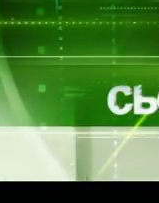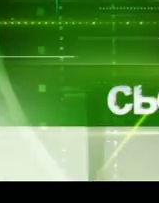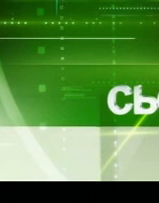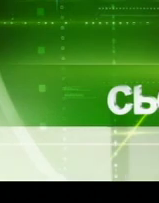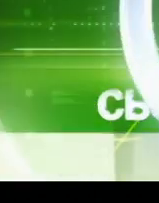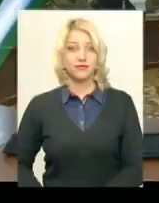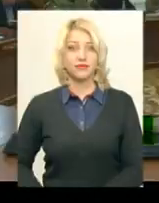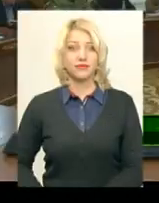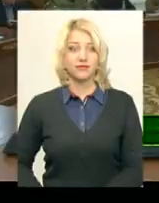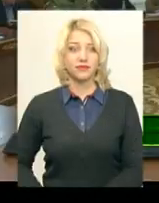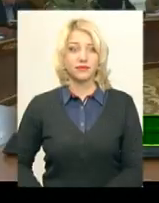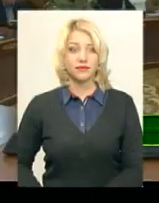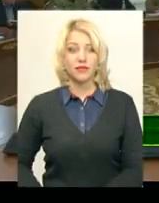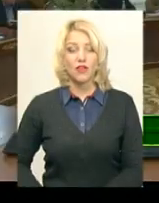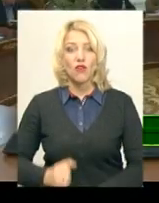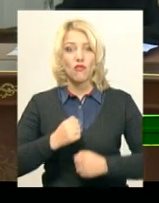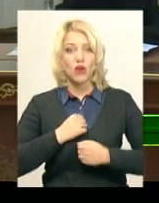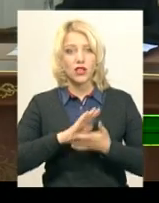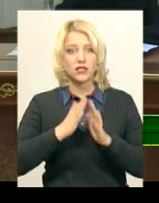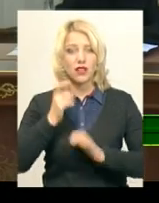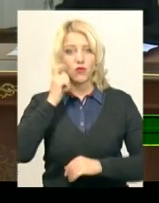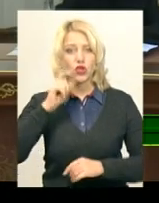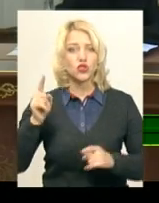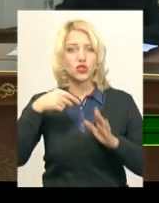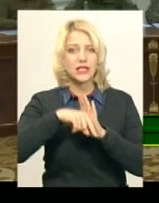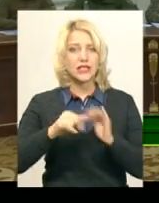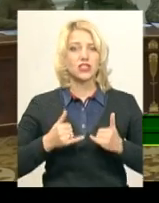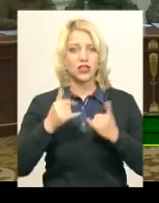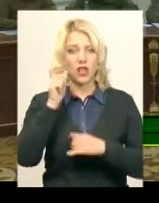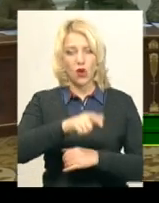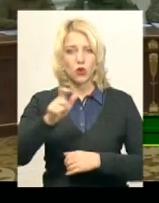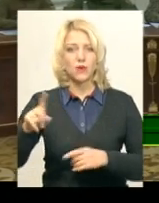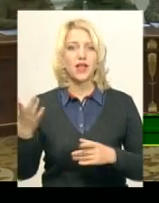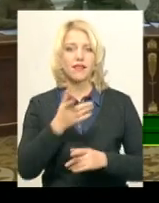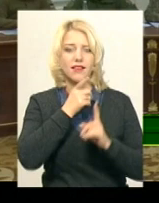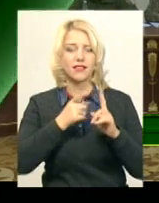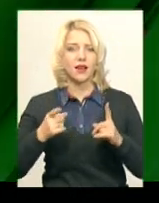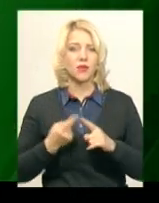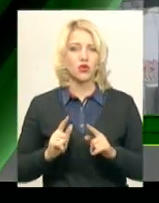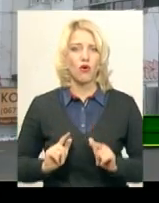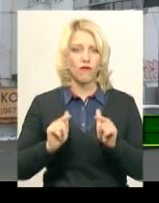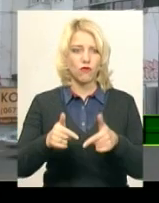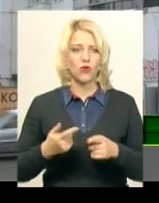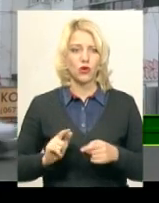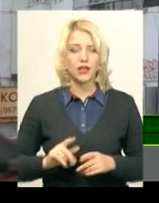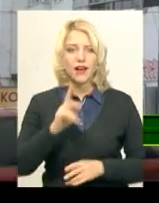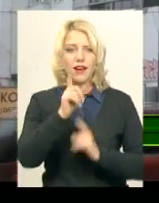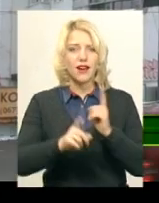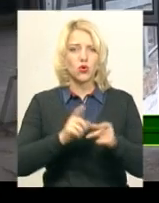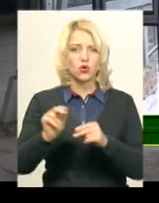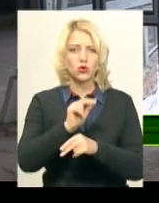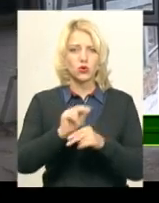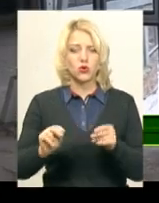Музика Воєнний стан в Україні. Що це означає для громадян та на який термін його вводять? Триває реконструкція